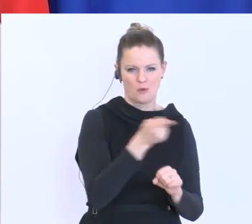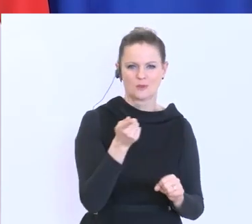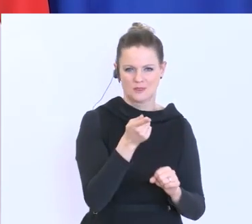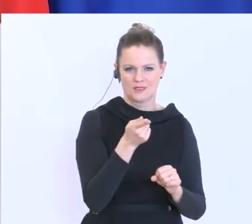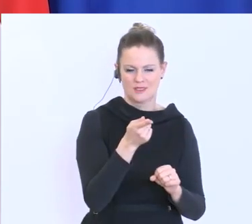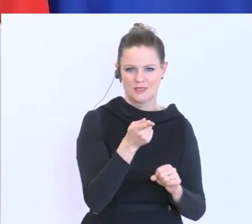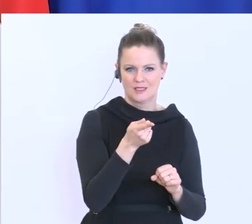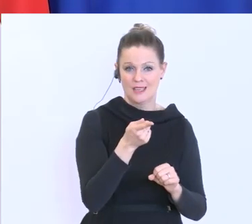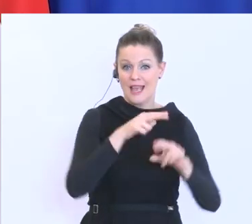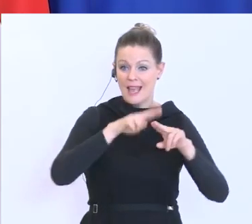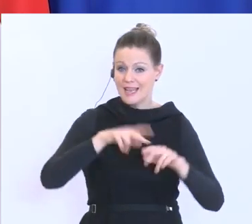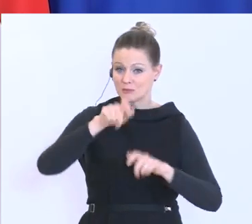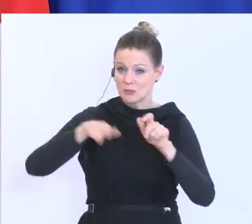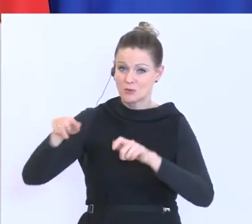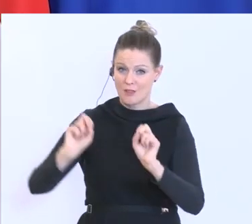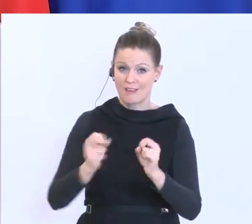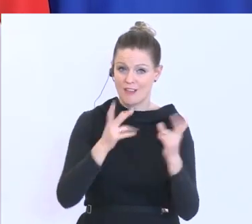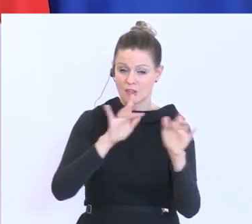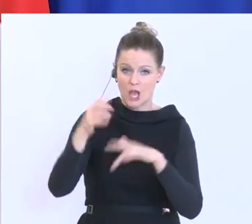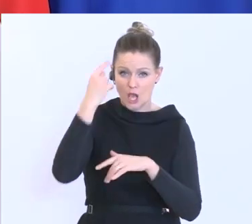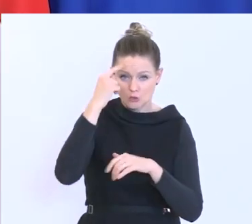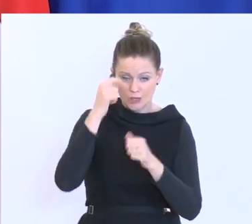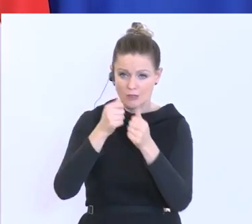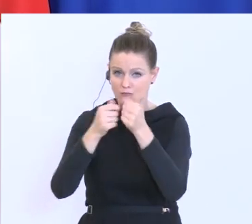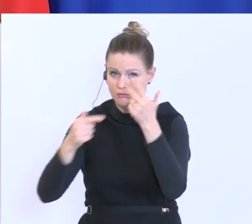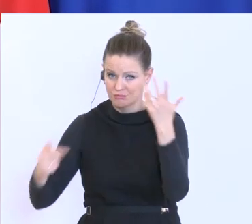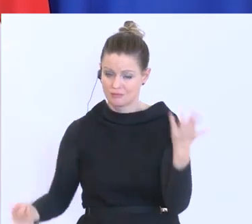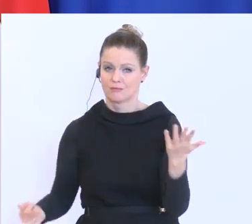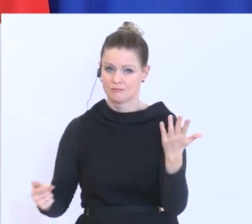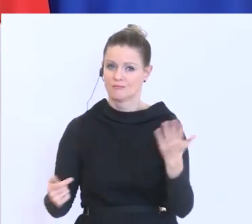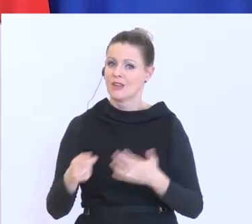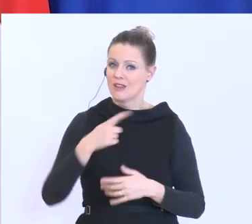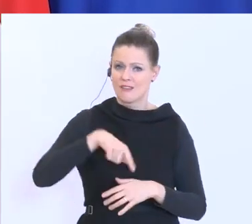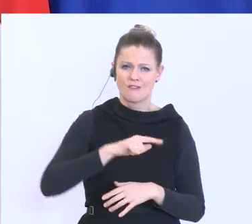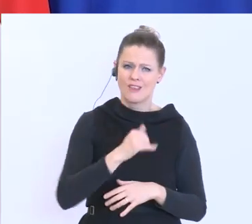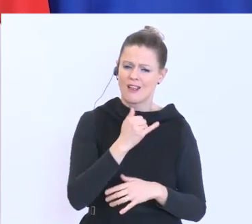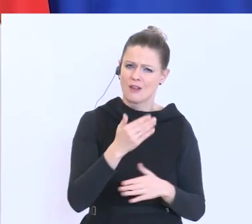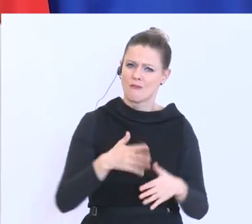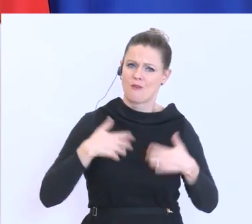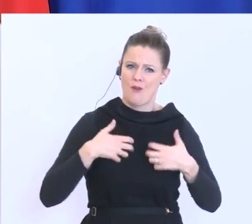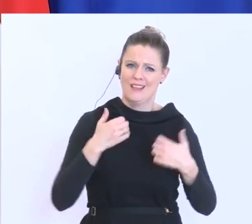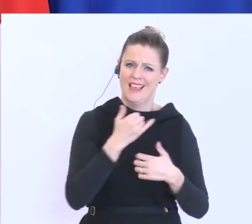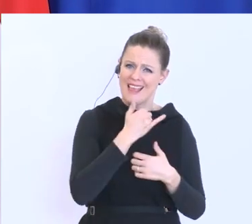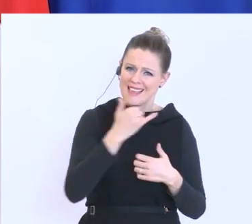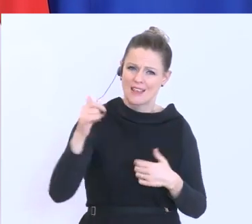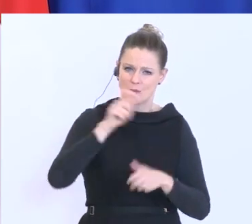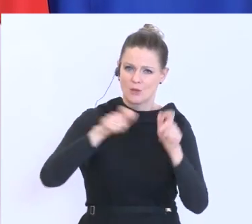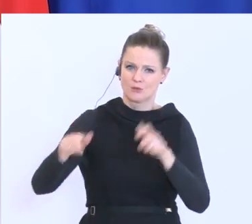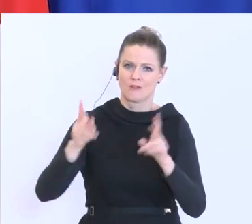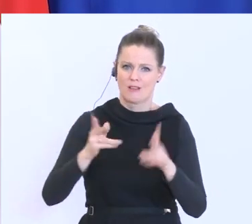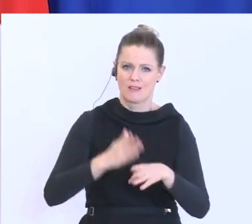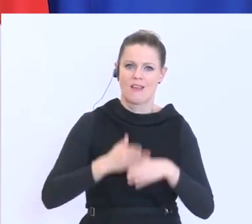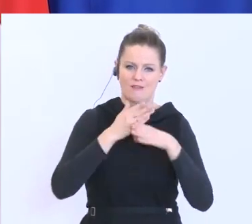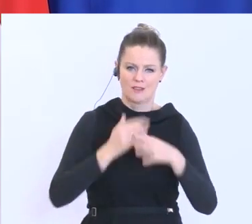die zusätzlichen verfügbaren Kräfte, wie eben Studenten und so weiter. Und wir freuen uns über jede helfende Hand in diesen Bereichen.